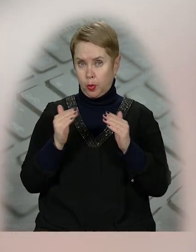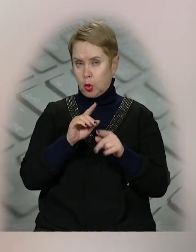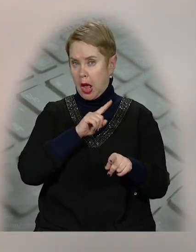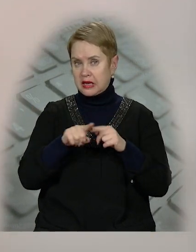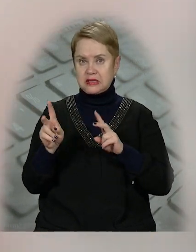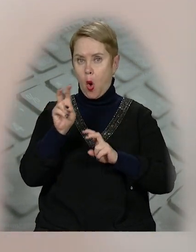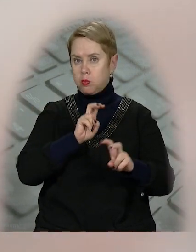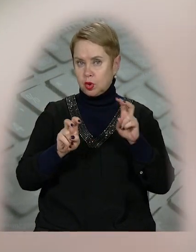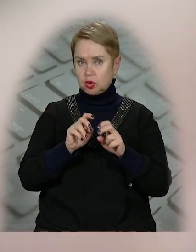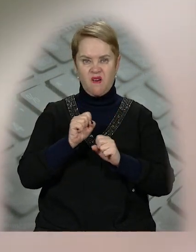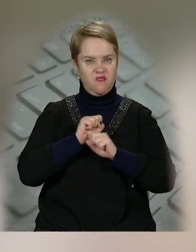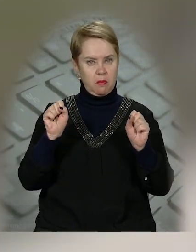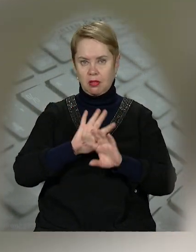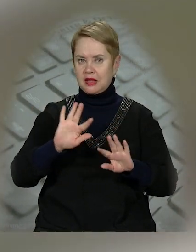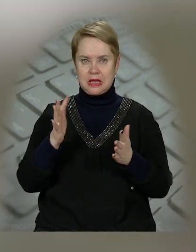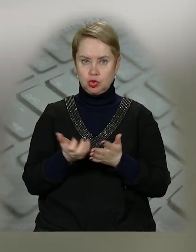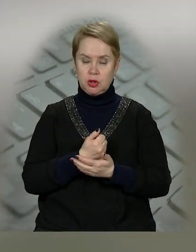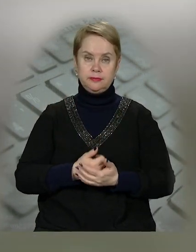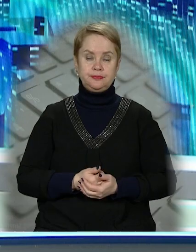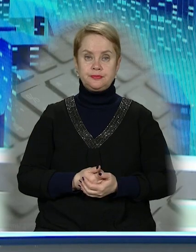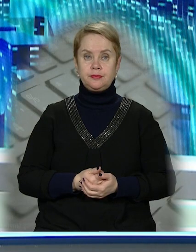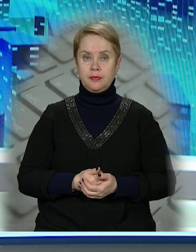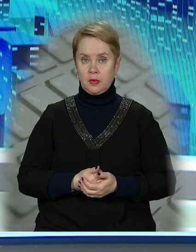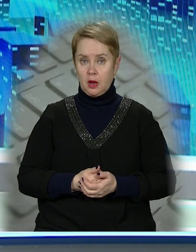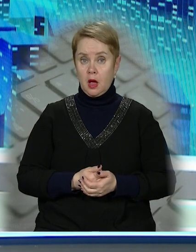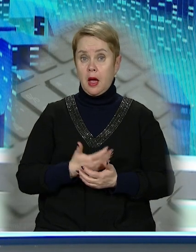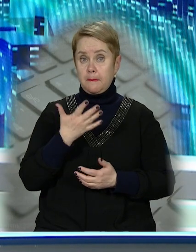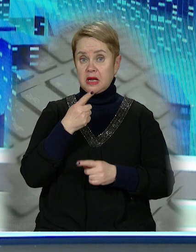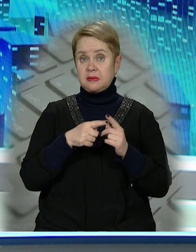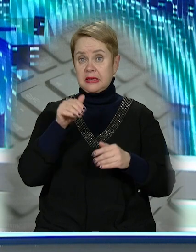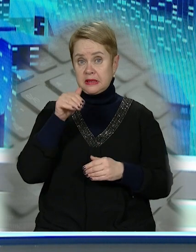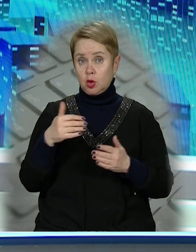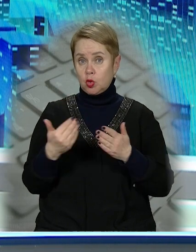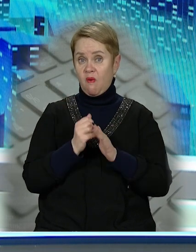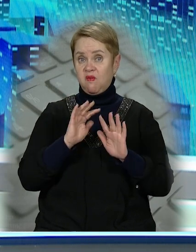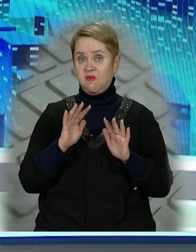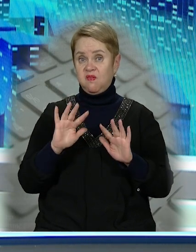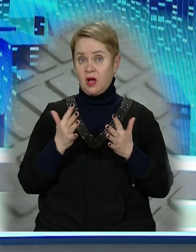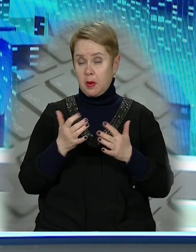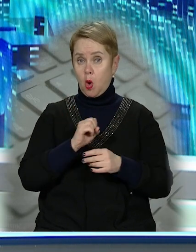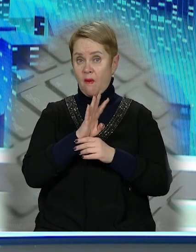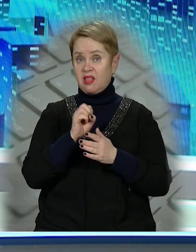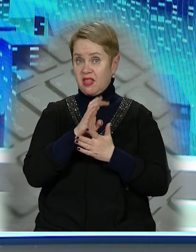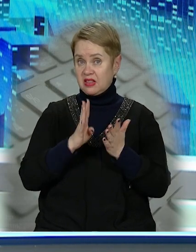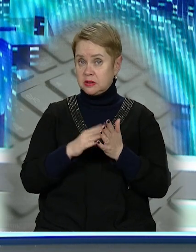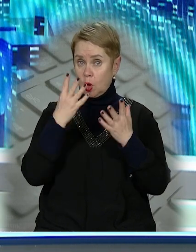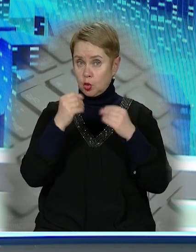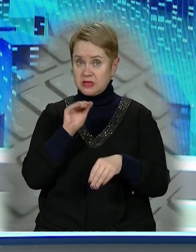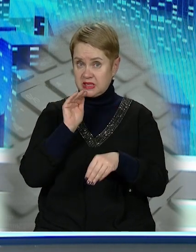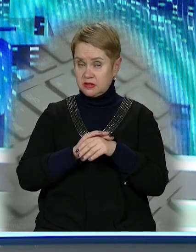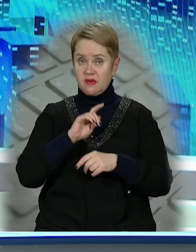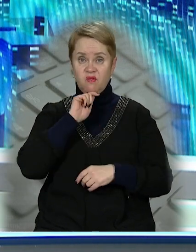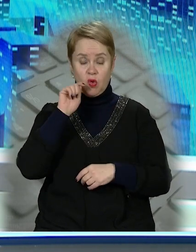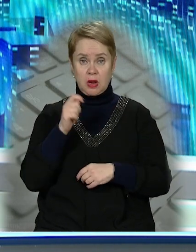Будівлі екстрено обстежили і вибухівки не знайшли. Межі 5,5 тисяч нових випадків COVID-19 за добу